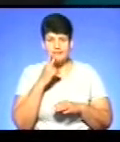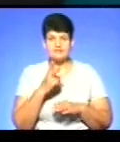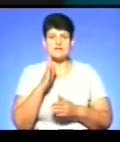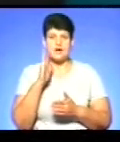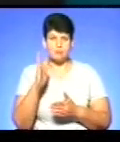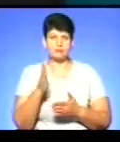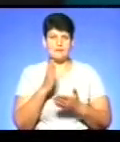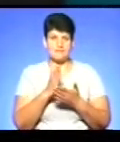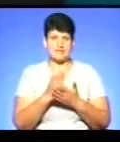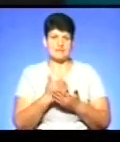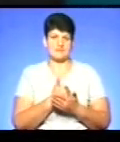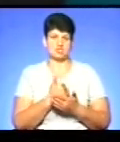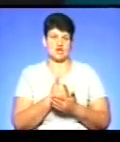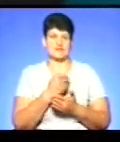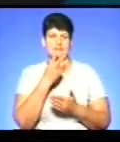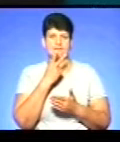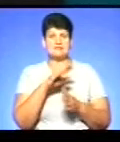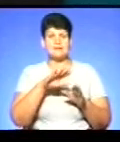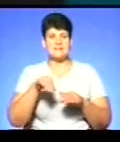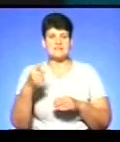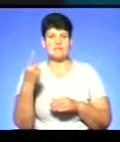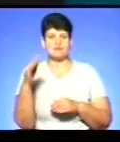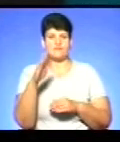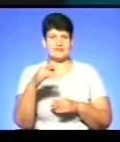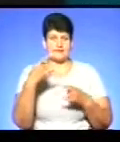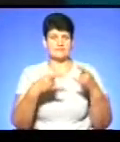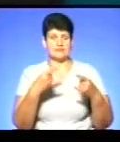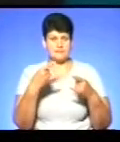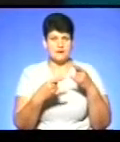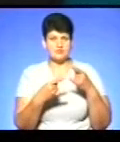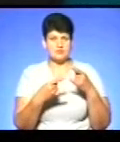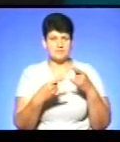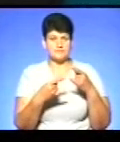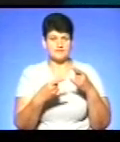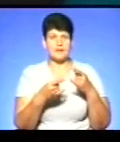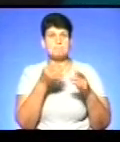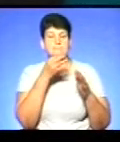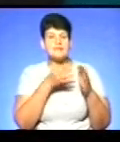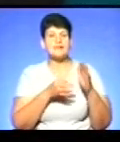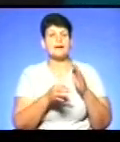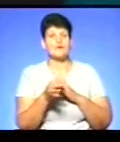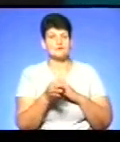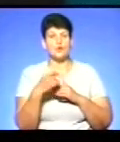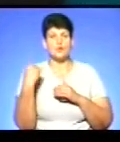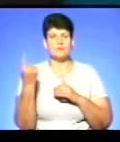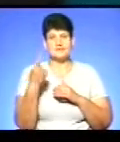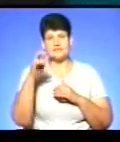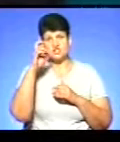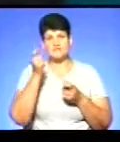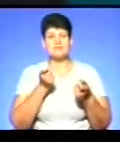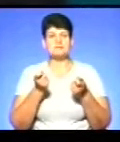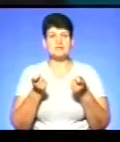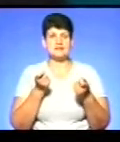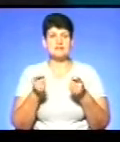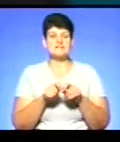бажання дивитися і далі, після першого вересня телебачення. Тому підказую, що в обласній державній адміністрації